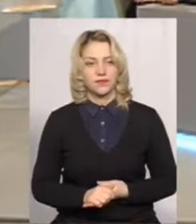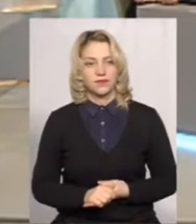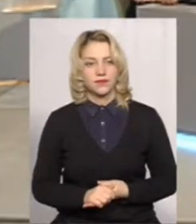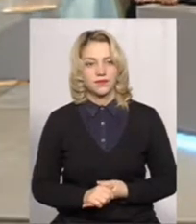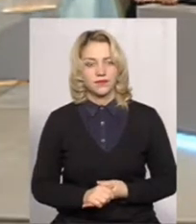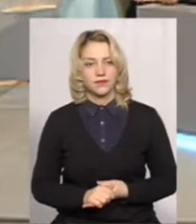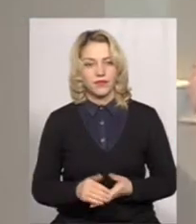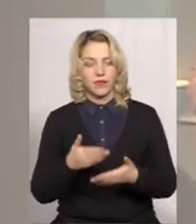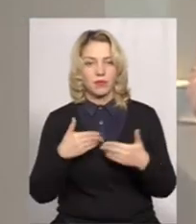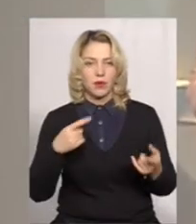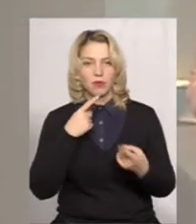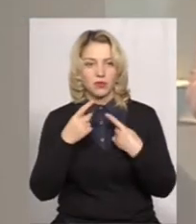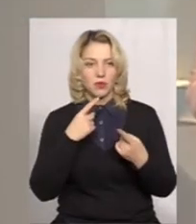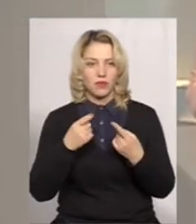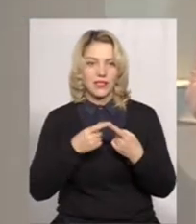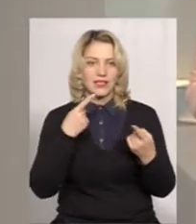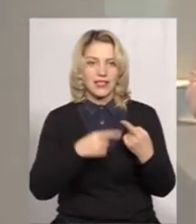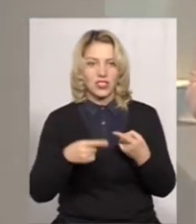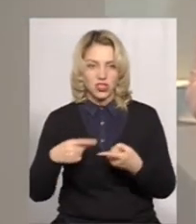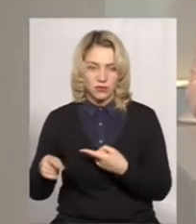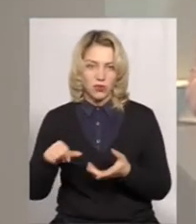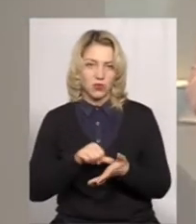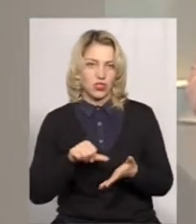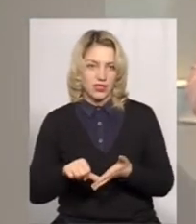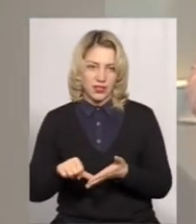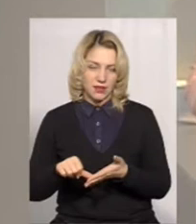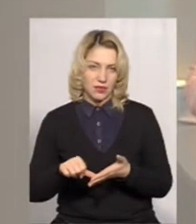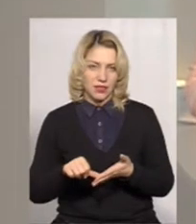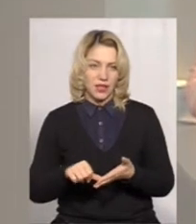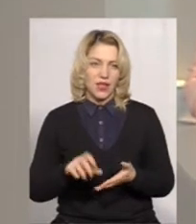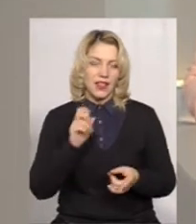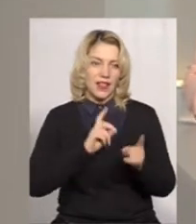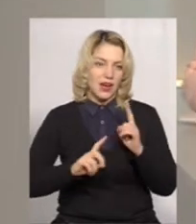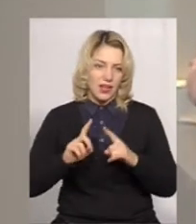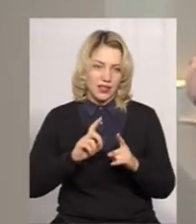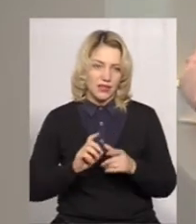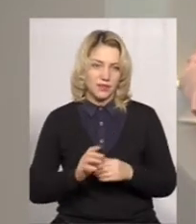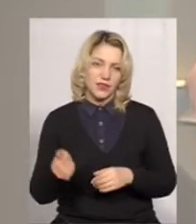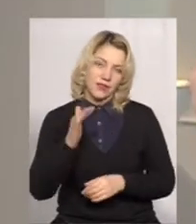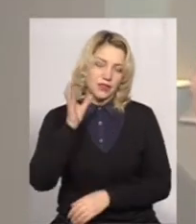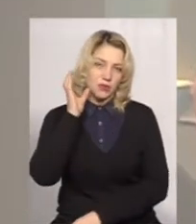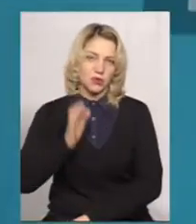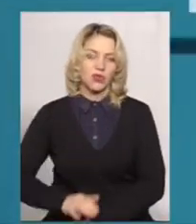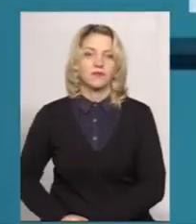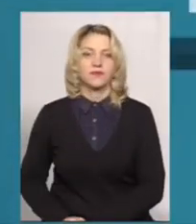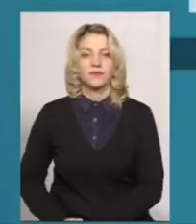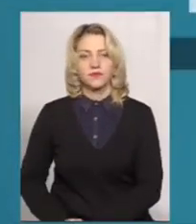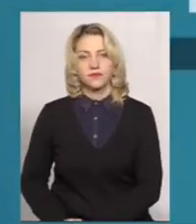Ми поспілкувалися з іншими учасниками наради. Давайте послухаємо.